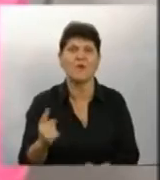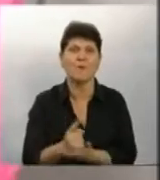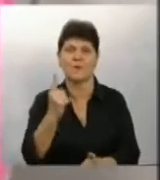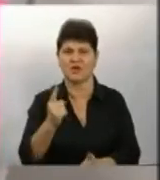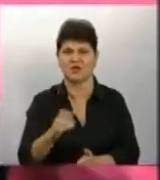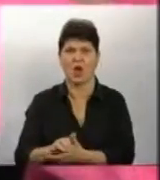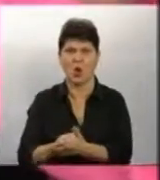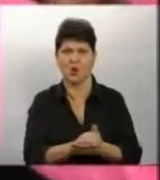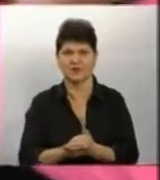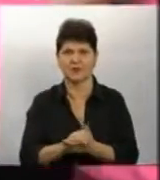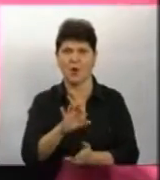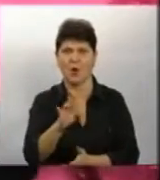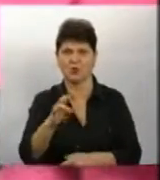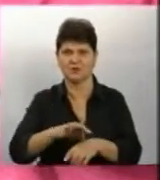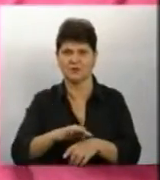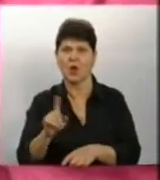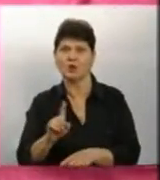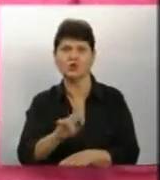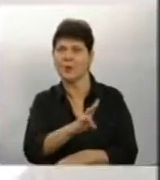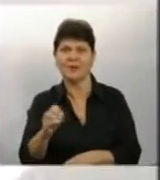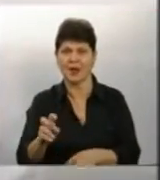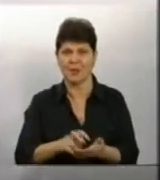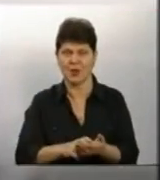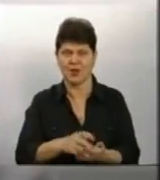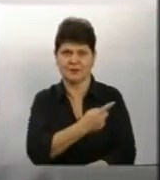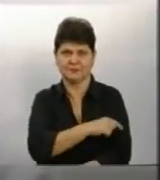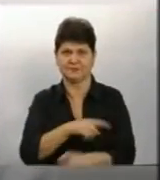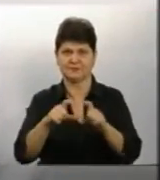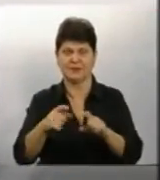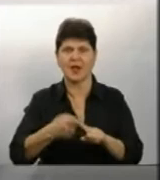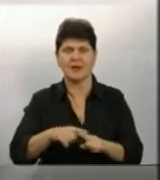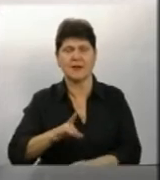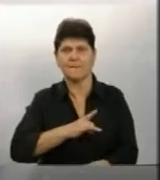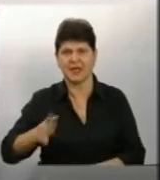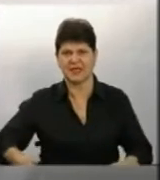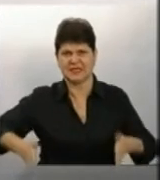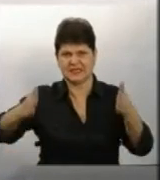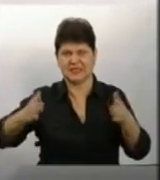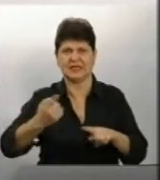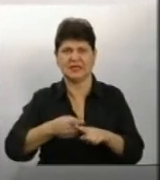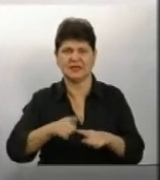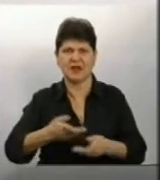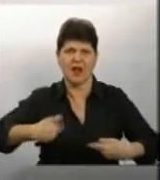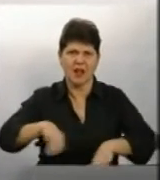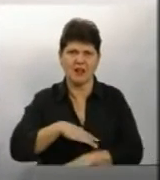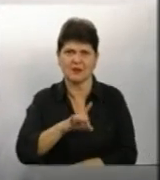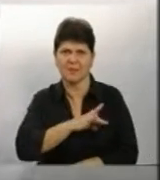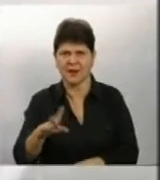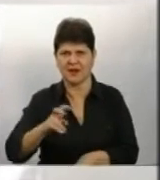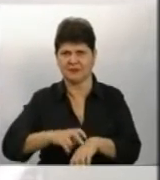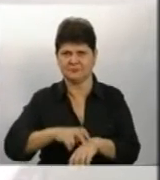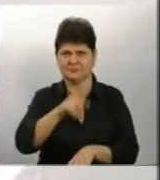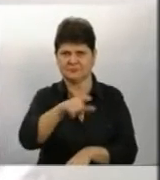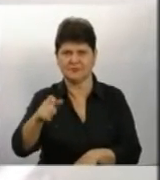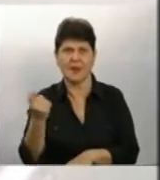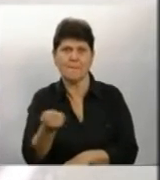онкозахворюваннями, аби ті не боялися лікарень Це білі стіни, це медичний персонал, це білі халати і у них зовсім мало